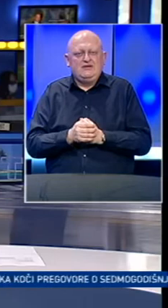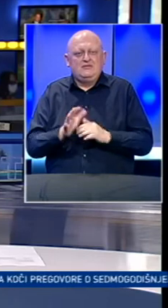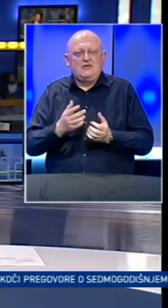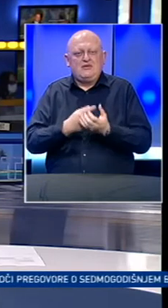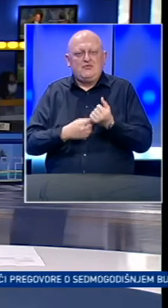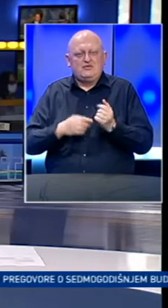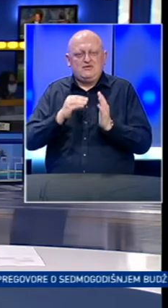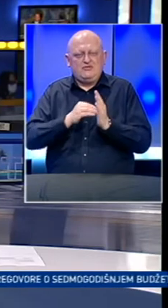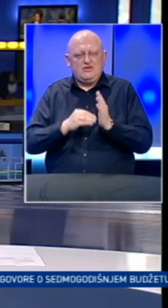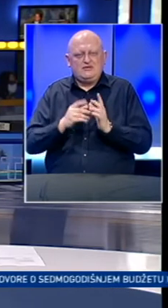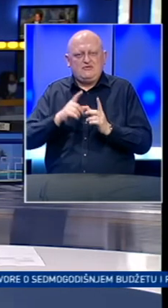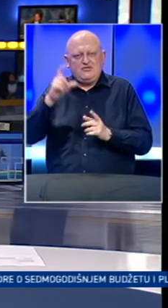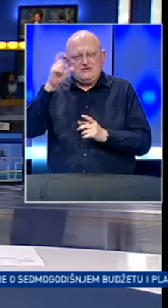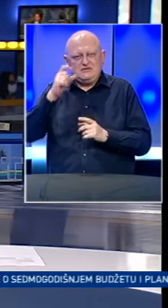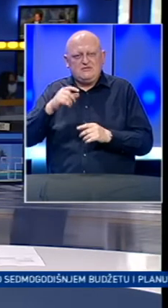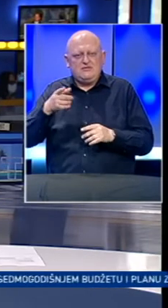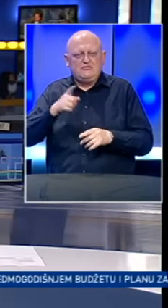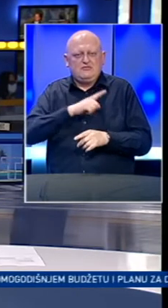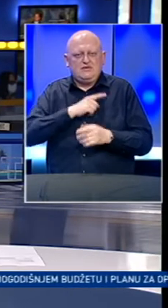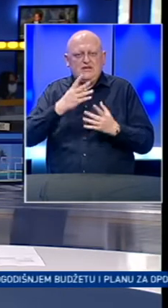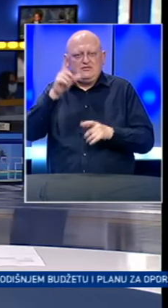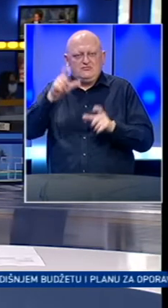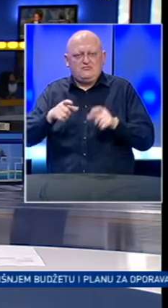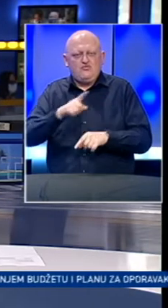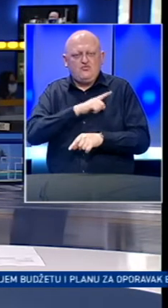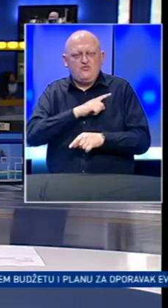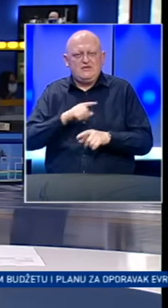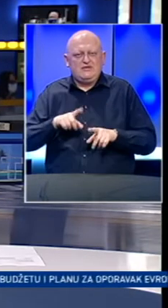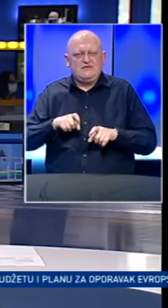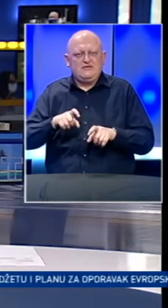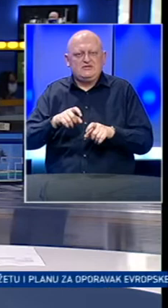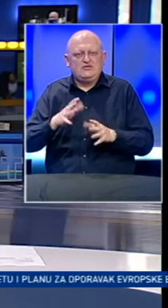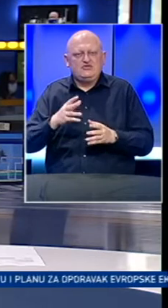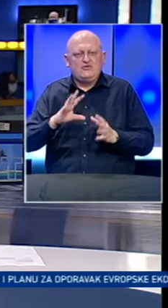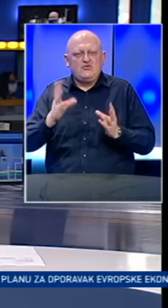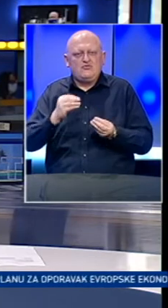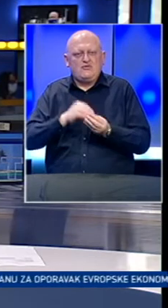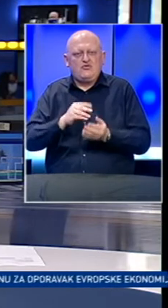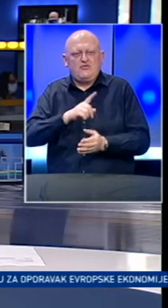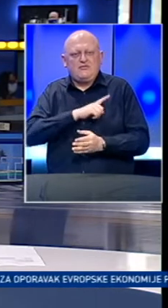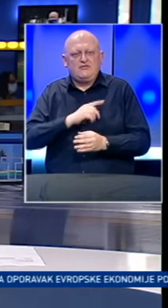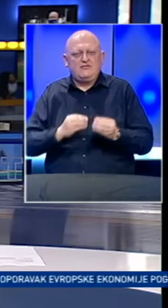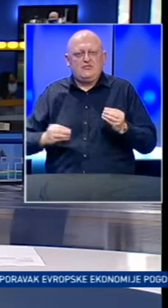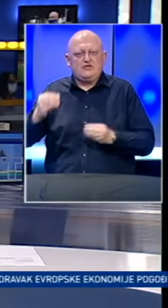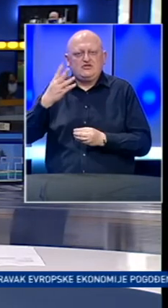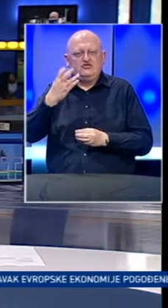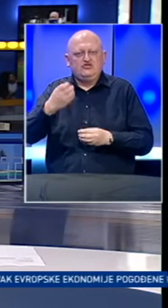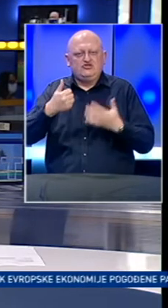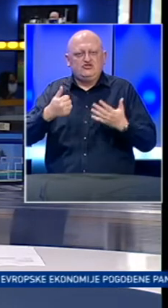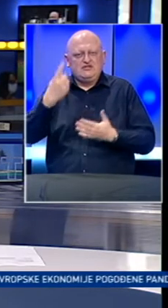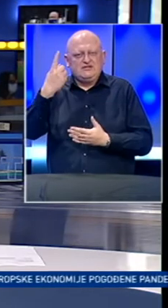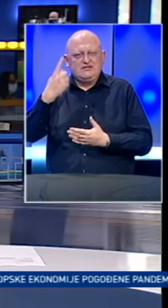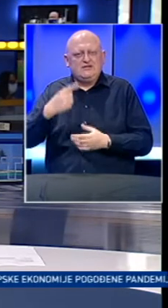Prema posljednjim podacima u Srbiji je 9 osoba preminulo od COVID-19, čime je ukupan broj umrlih porastao na